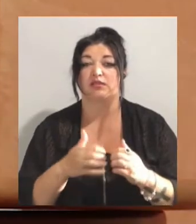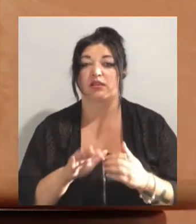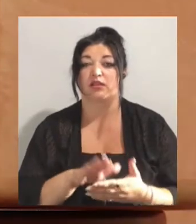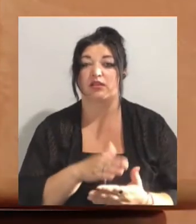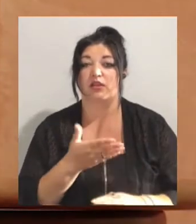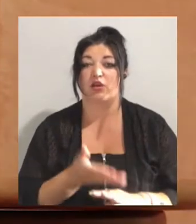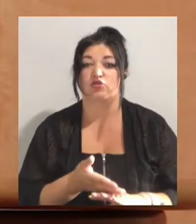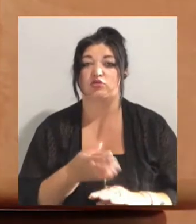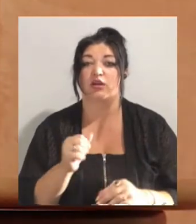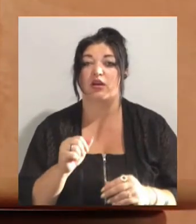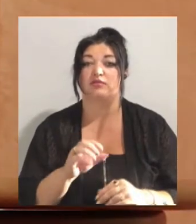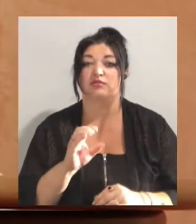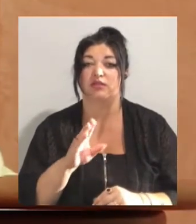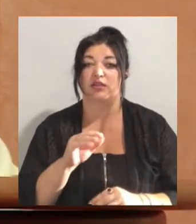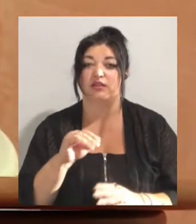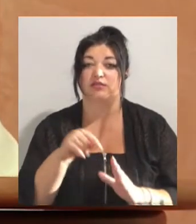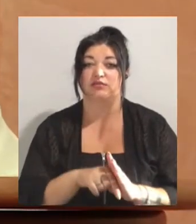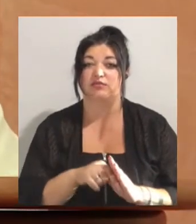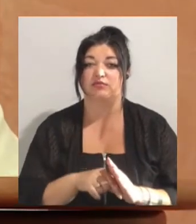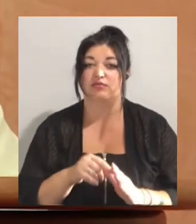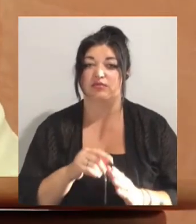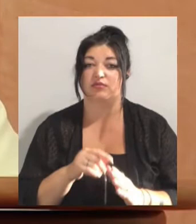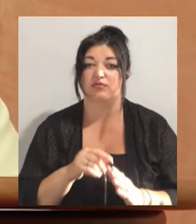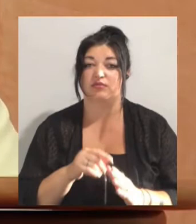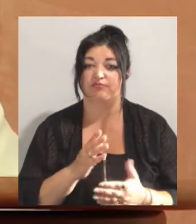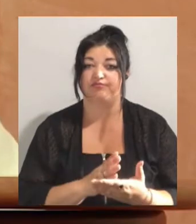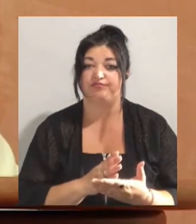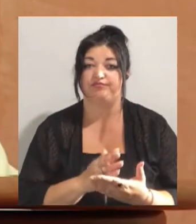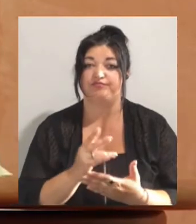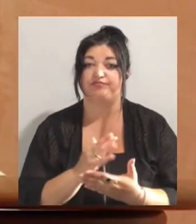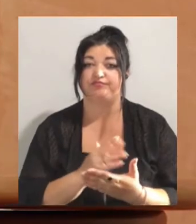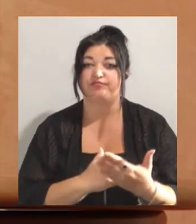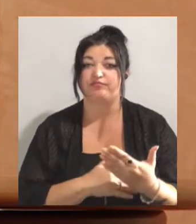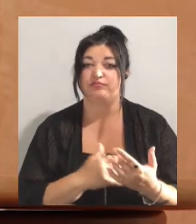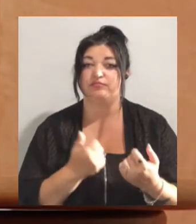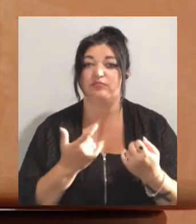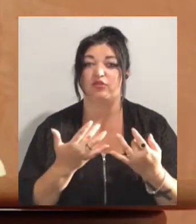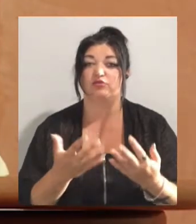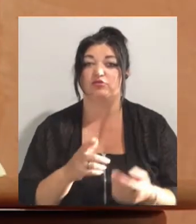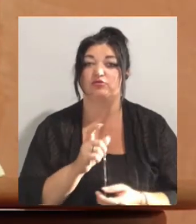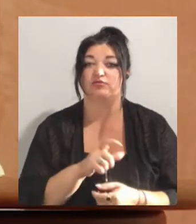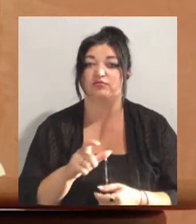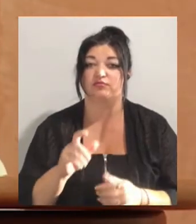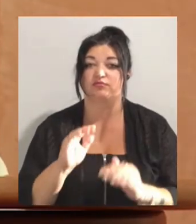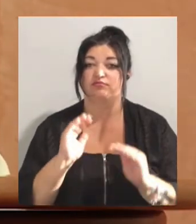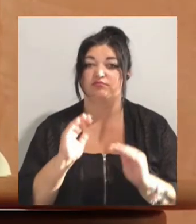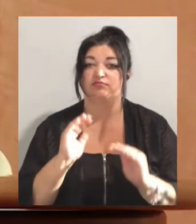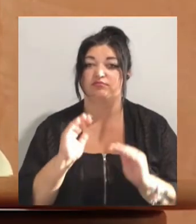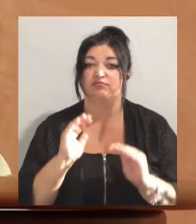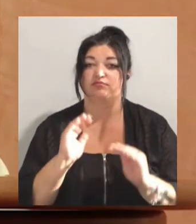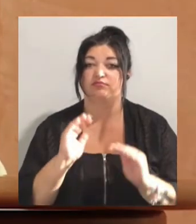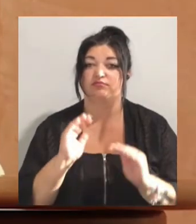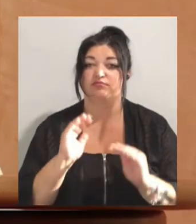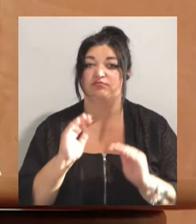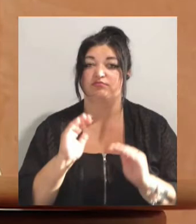Остальні 10 виспитанників залишили в дитячому будинку під динамічне наблюдення в режимі ізоляції без клінічних проявлень, в